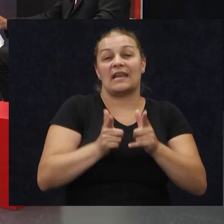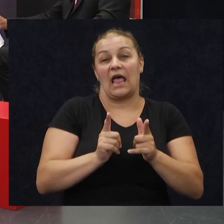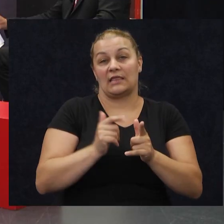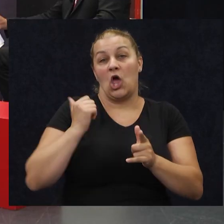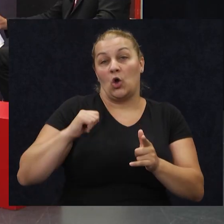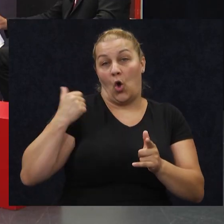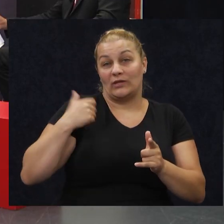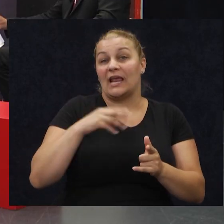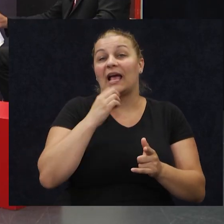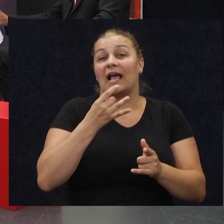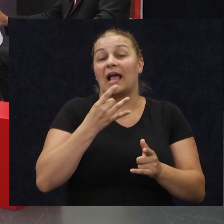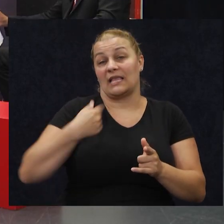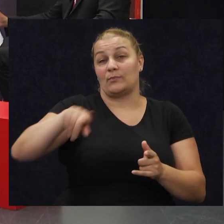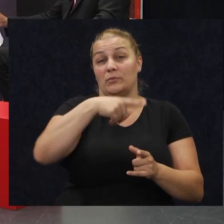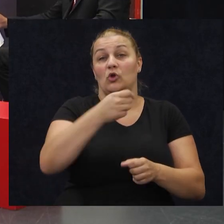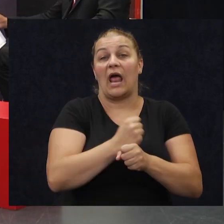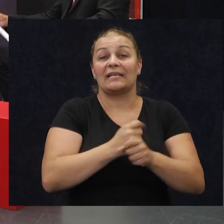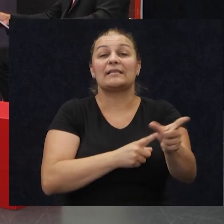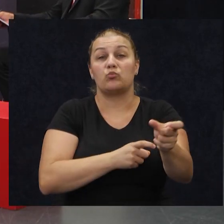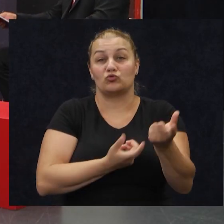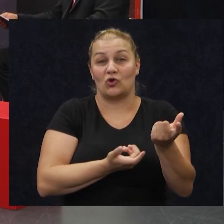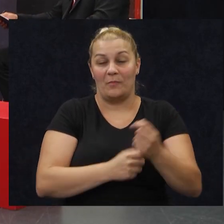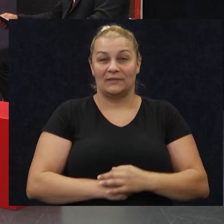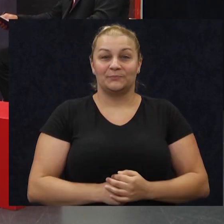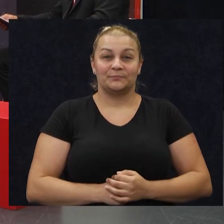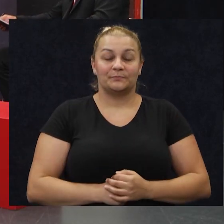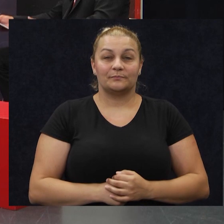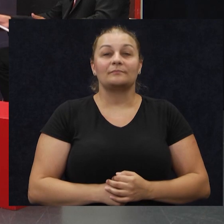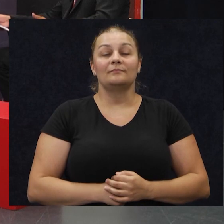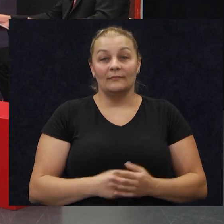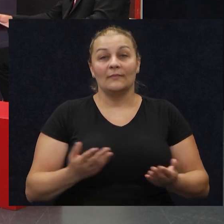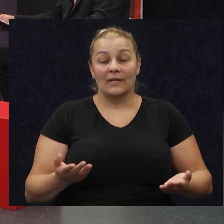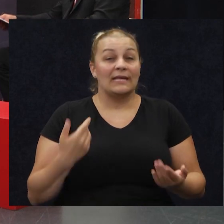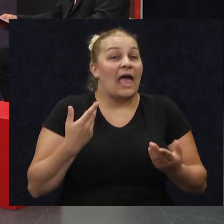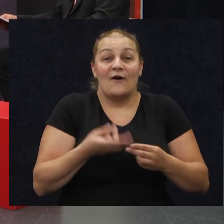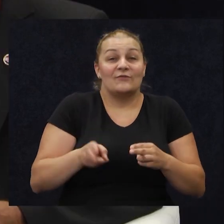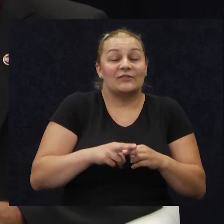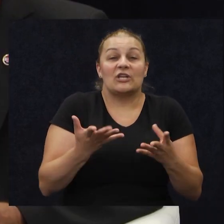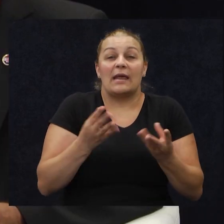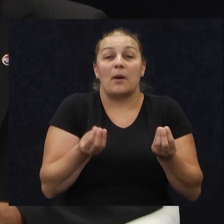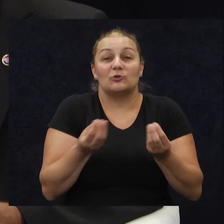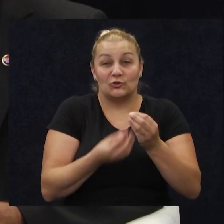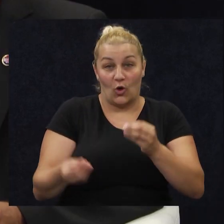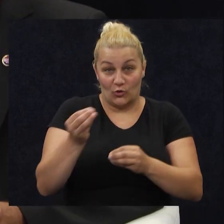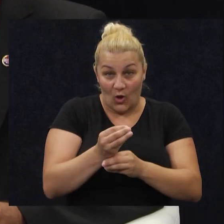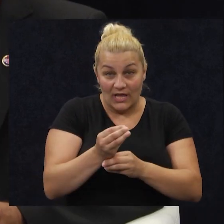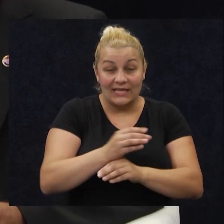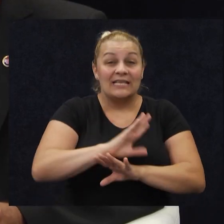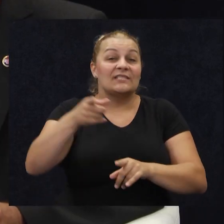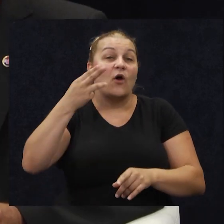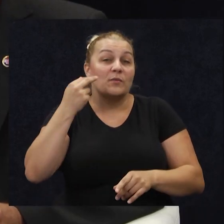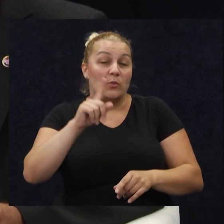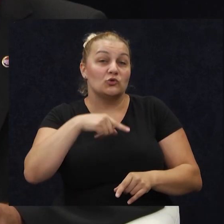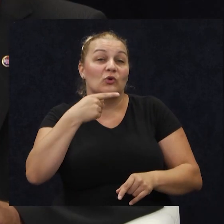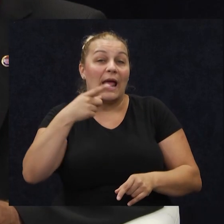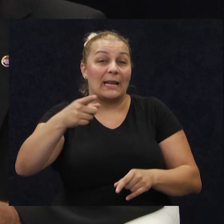kad smo mi to radili sa Puškom Rucinom. Da, nemam više šta dodati, sve su momci rekli